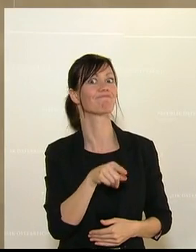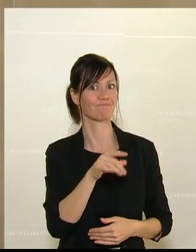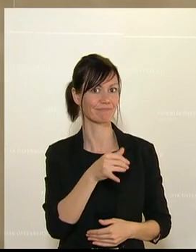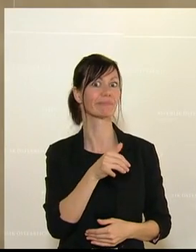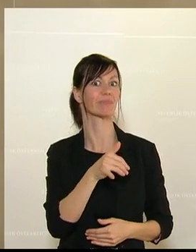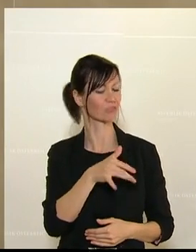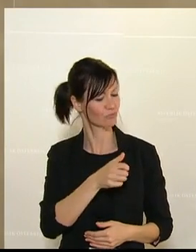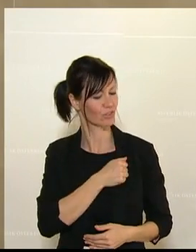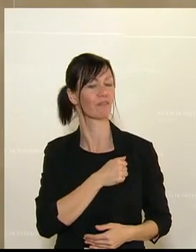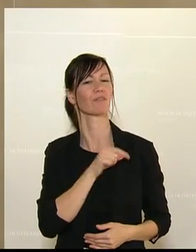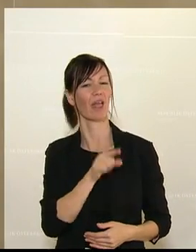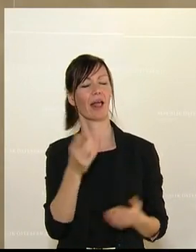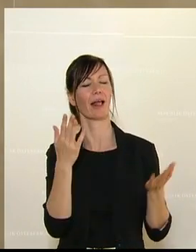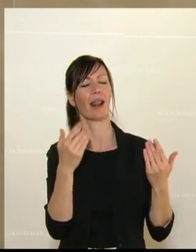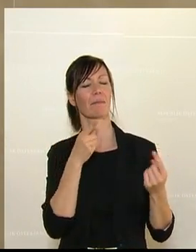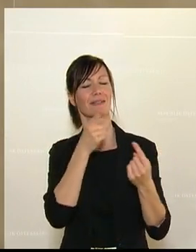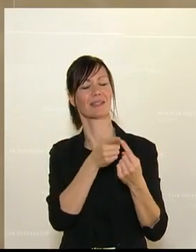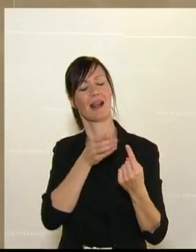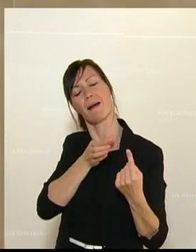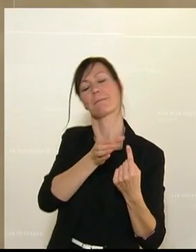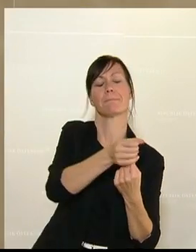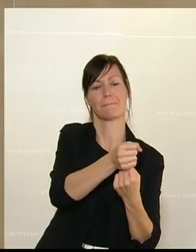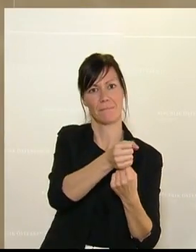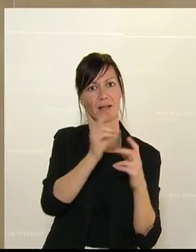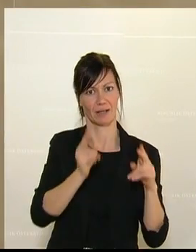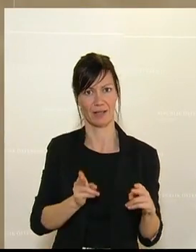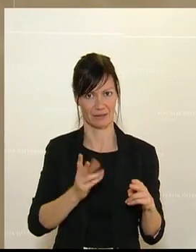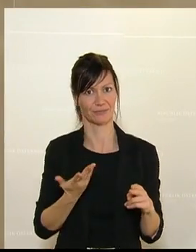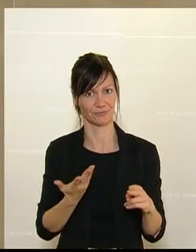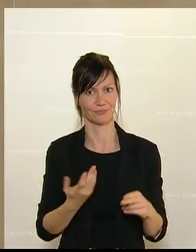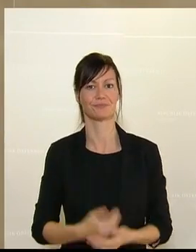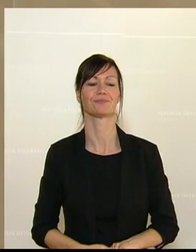zur Erreichung unserer Klimaziele, die wir uns verschrieben haben in Österreich.